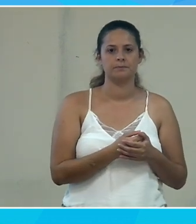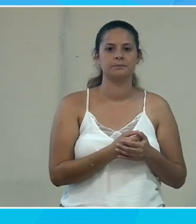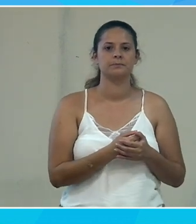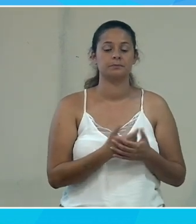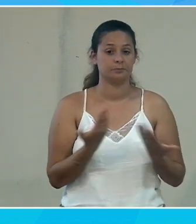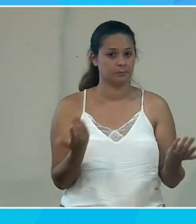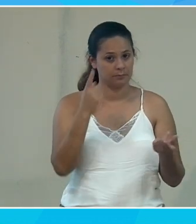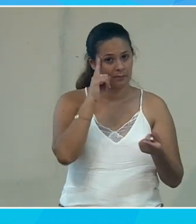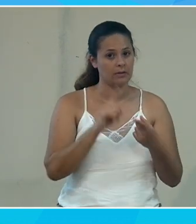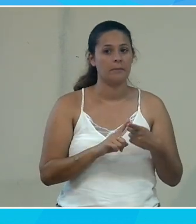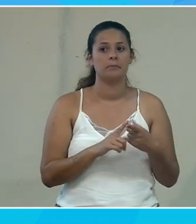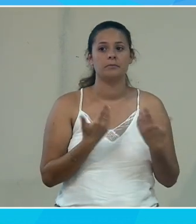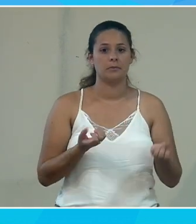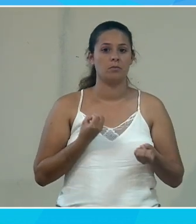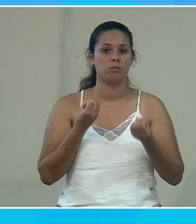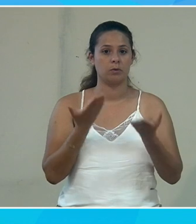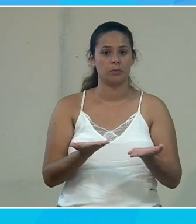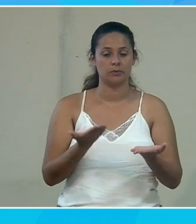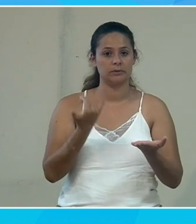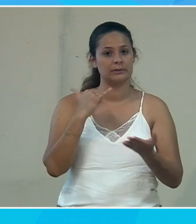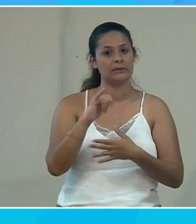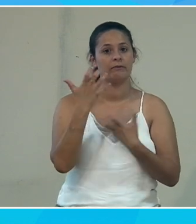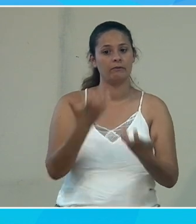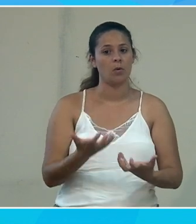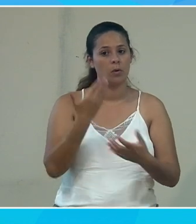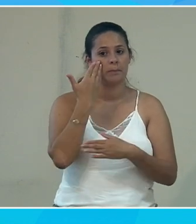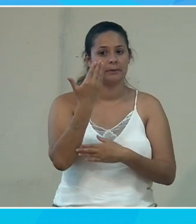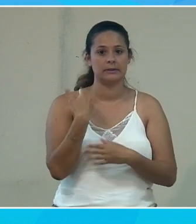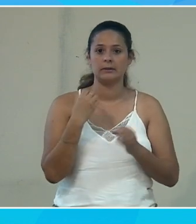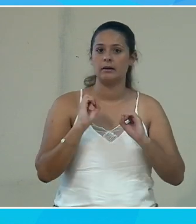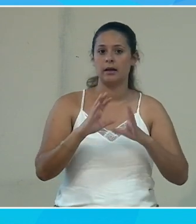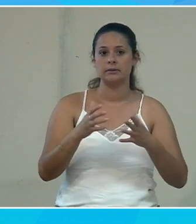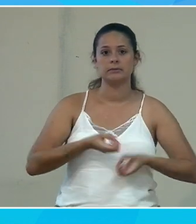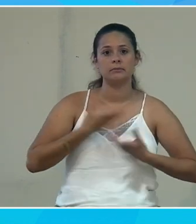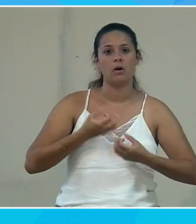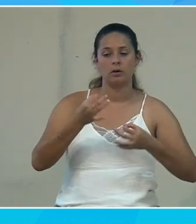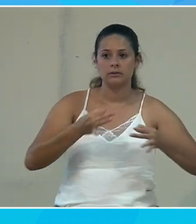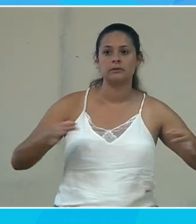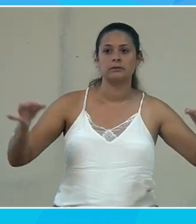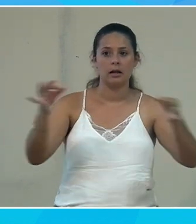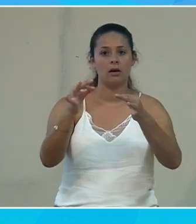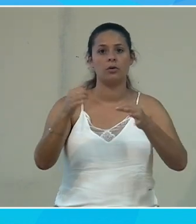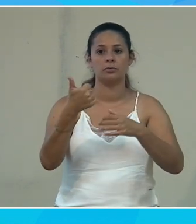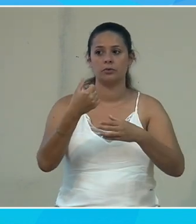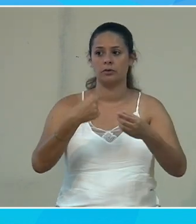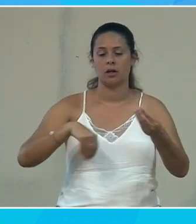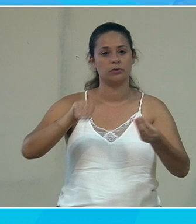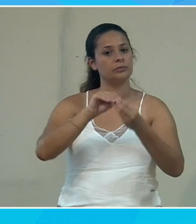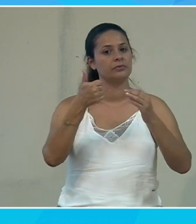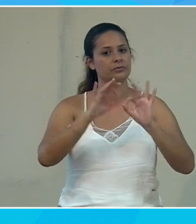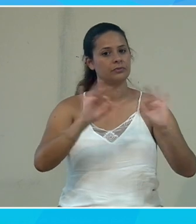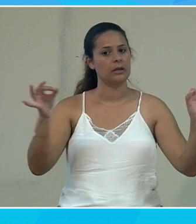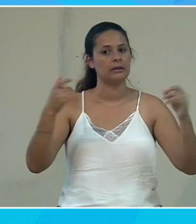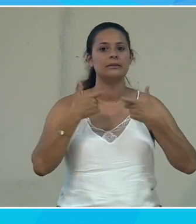alors ce que je propose Philippe si tu veux bien c'est qu'on laisse la parole à la salle peut-être en ajoutant une phrase sur l